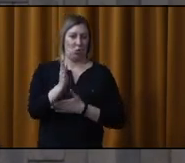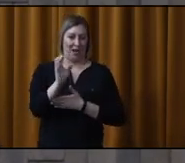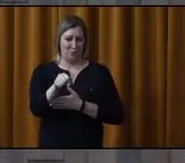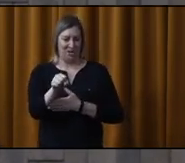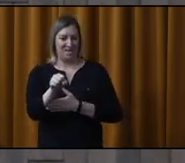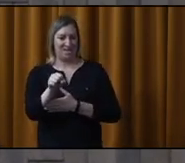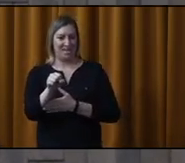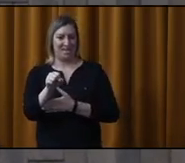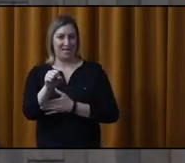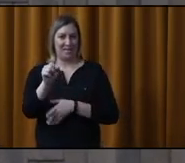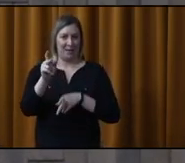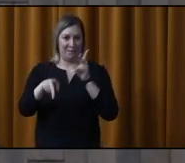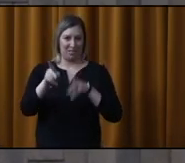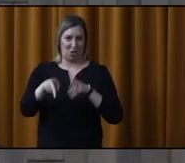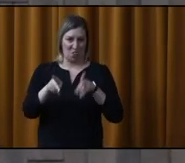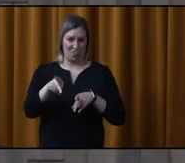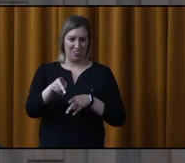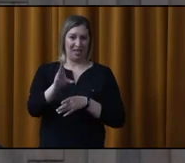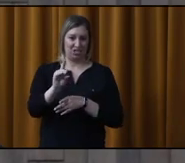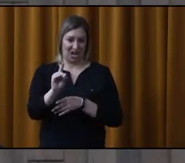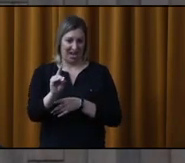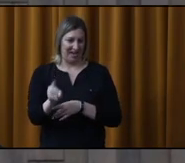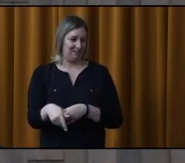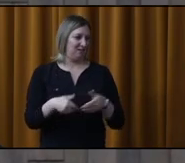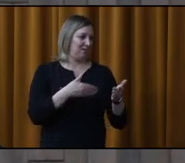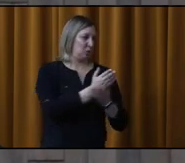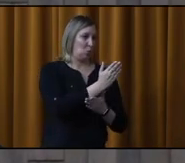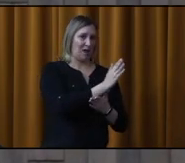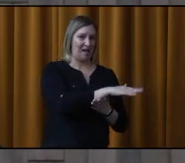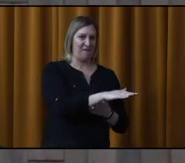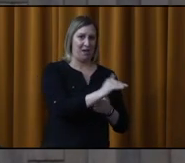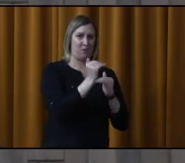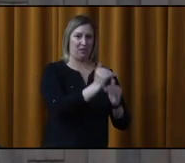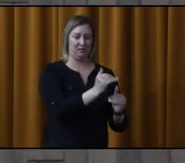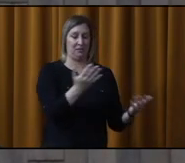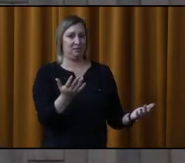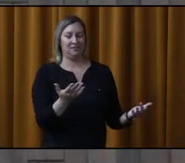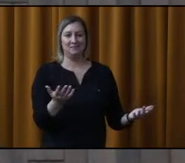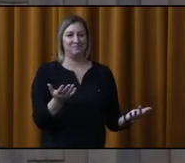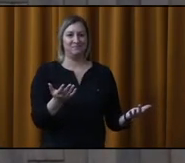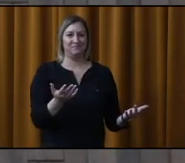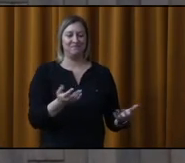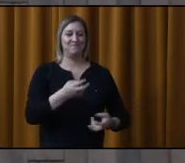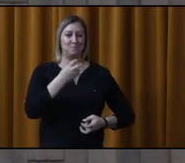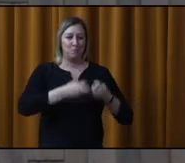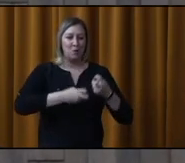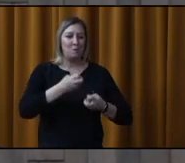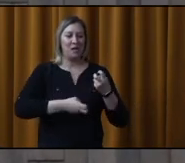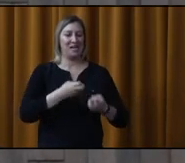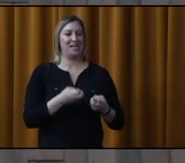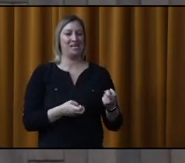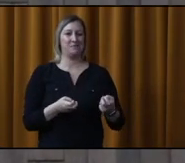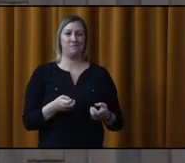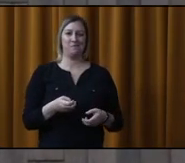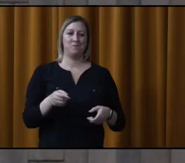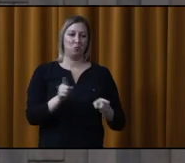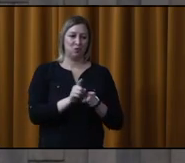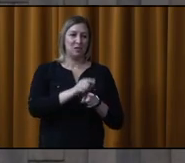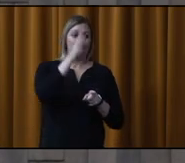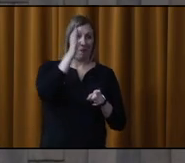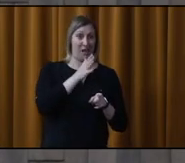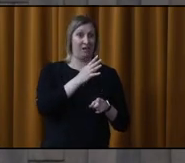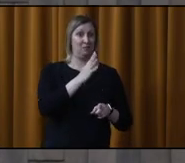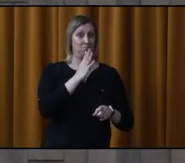avant, le droit des uns, puis le droit des autres, puis où trouver la mince ligne. C'est sûr que quand on voit plusieurs propriétaires de chiens, puis il des parents qui nous en ont